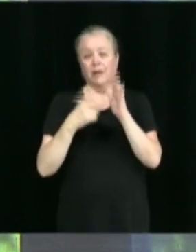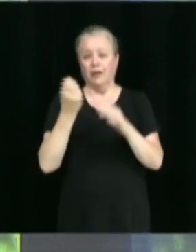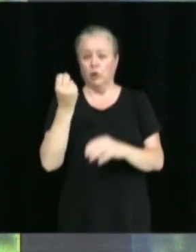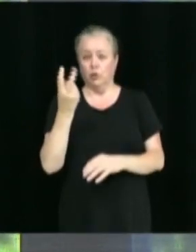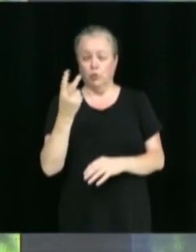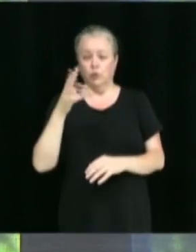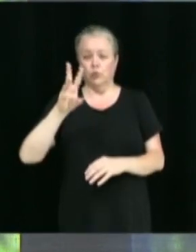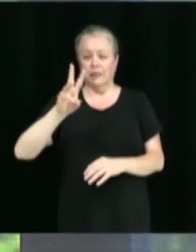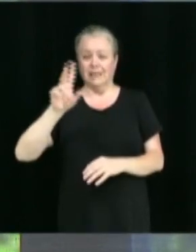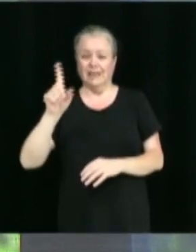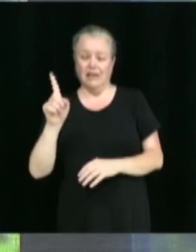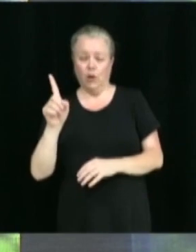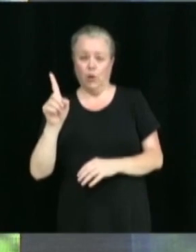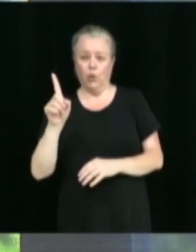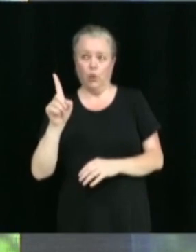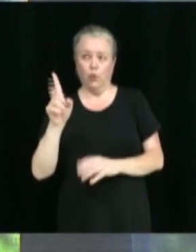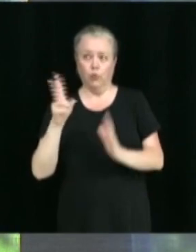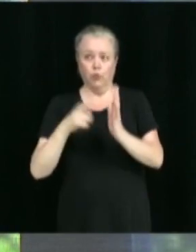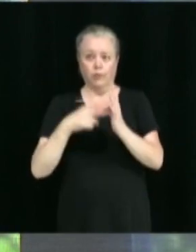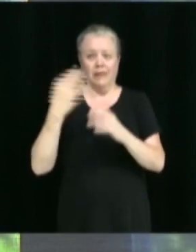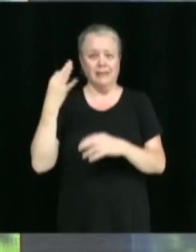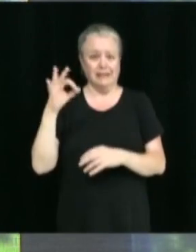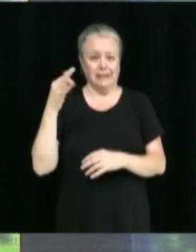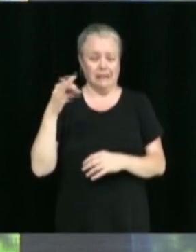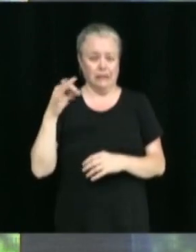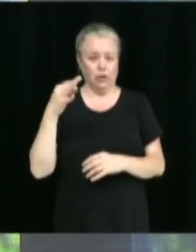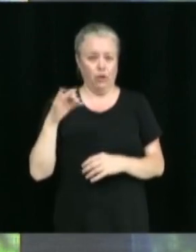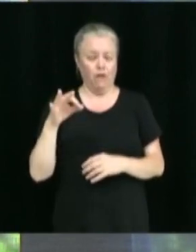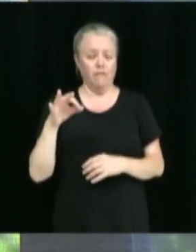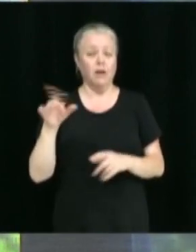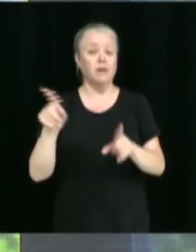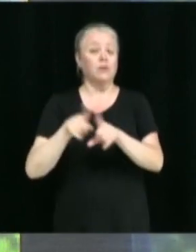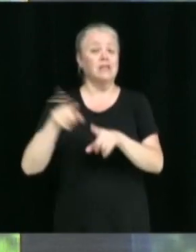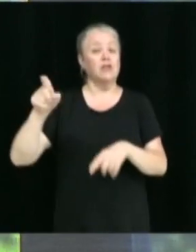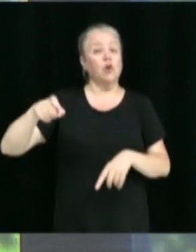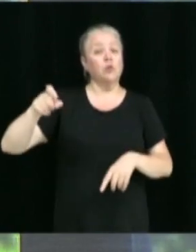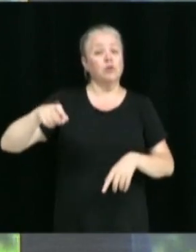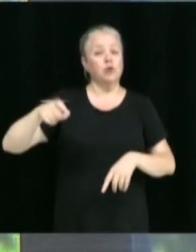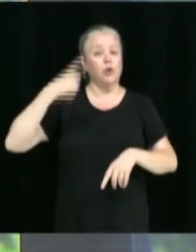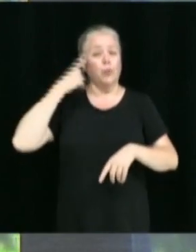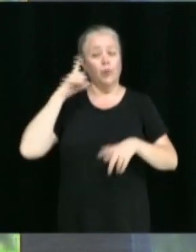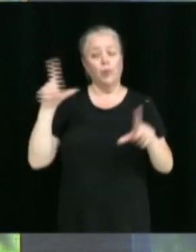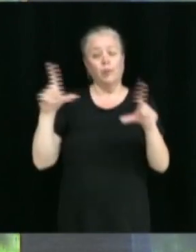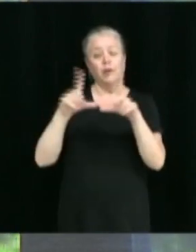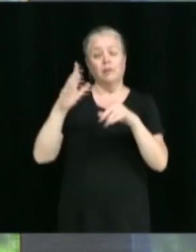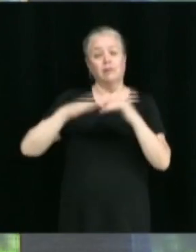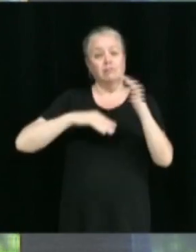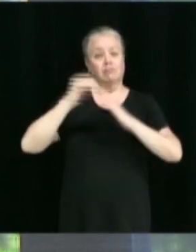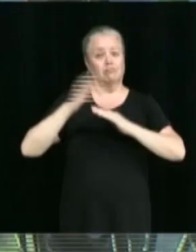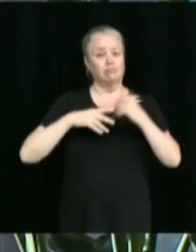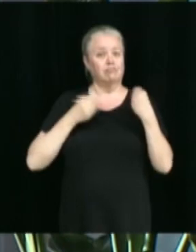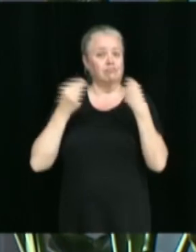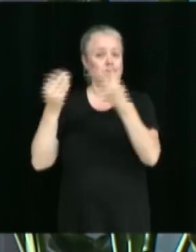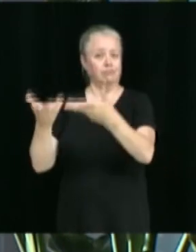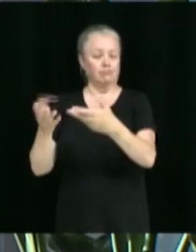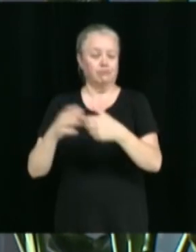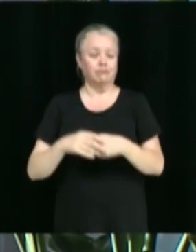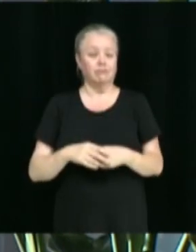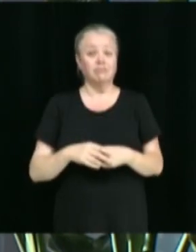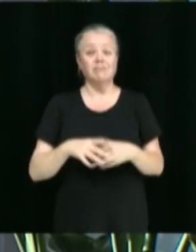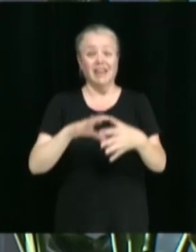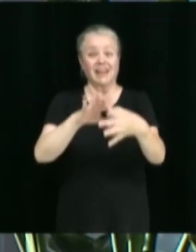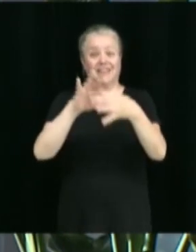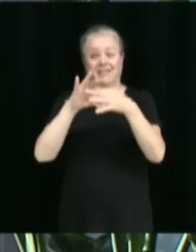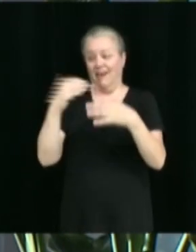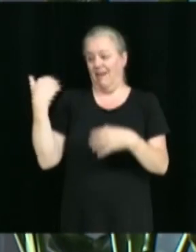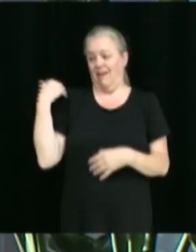1261-2019 et les conditions d'émission des permis de construction. C'est relié au sujet